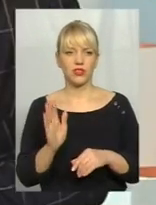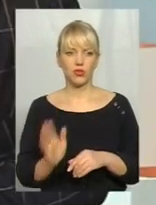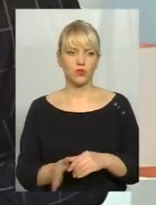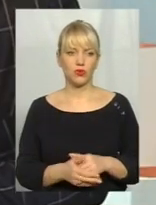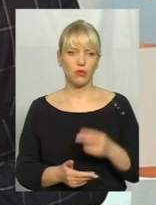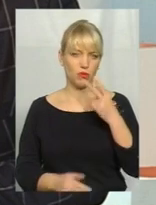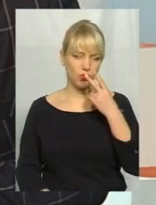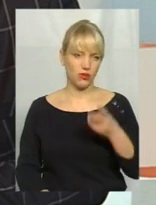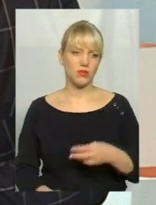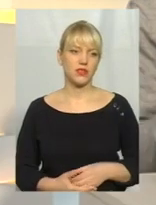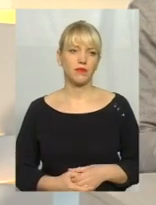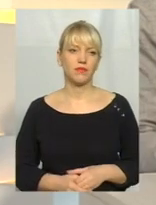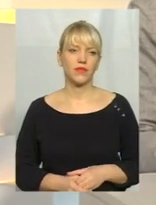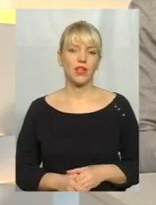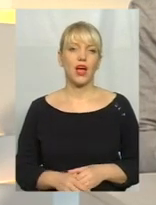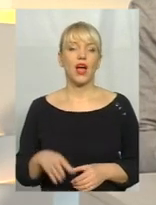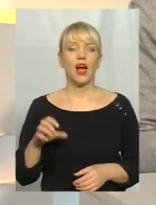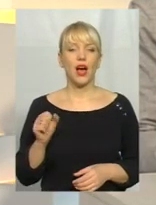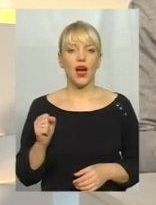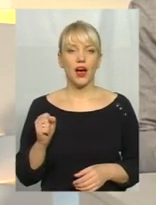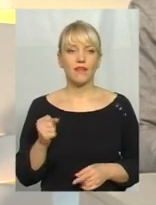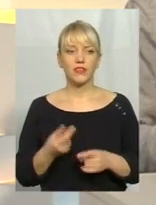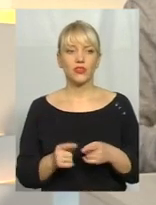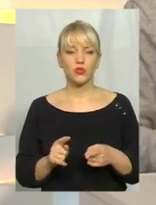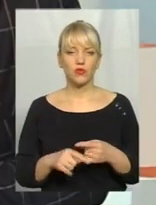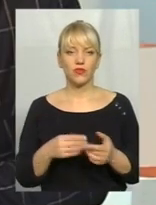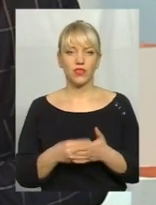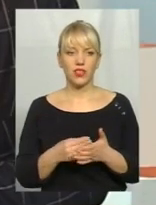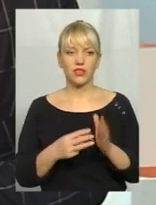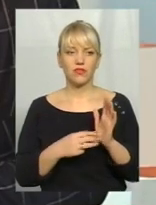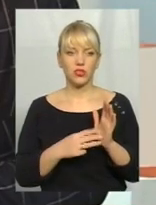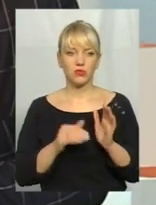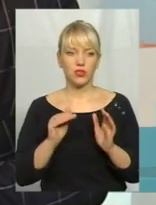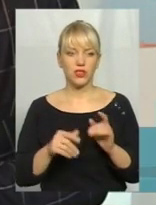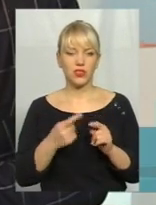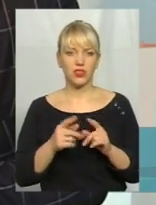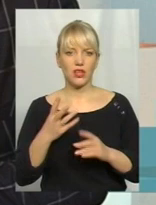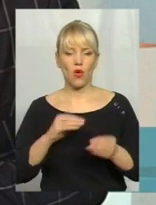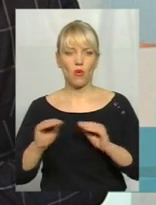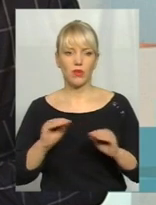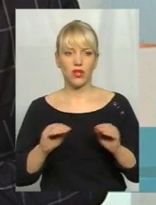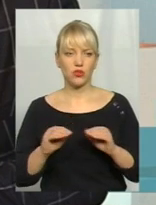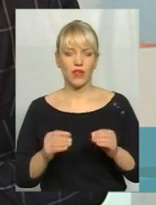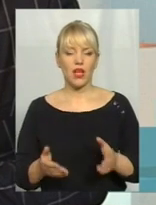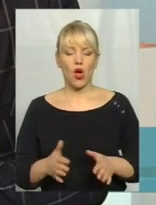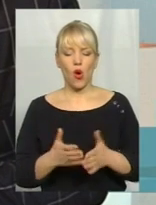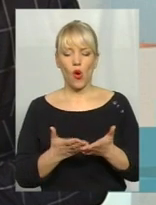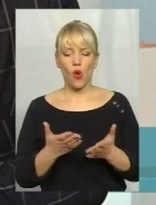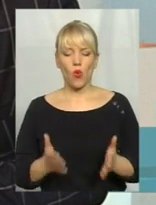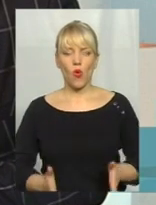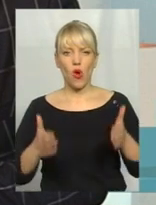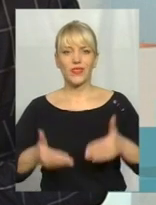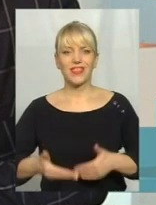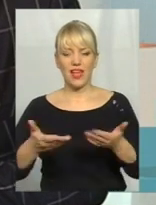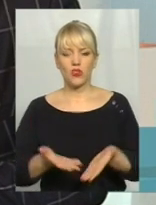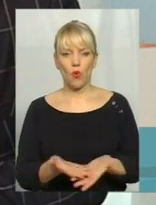Ми дивимося, що нам оголосять. А цю вартість 800 тисяч – це облаштування контейнерного майданчика. Сюди не